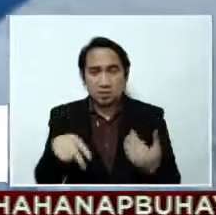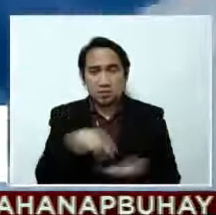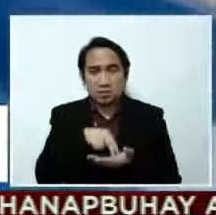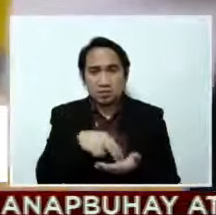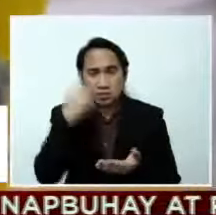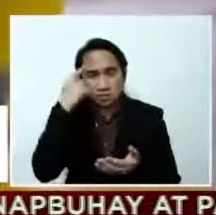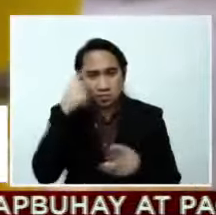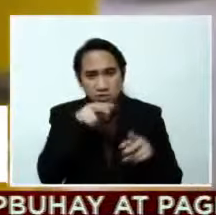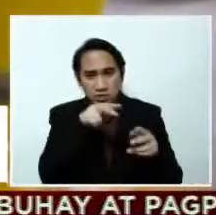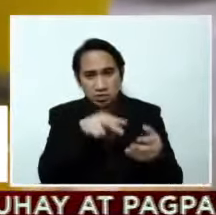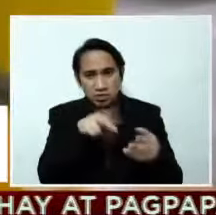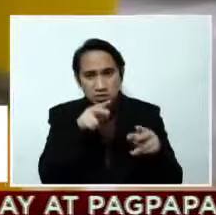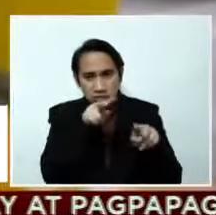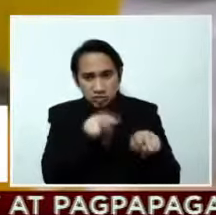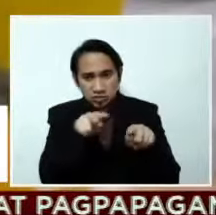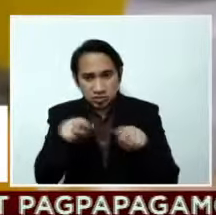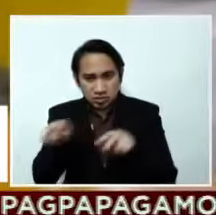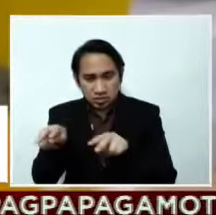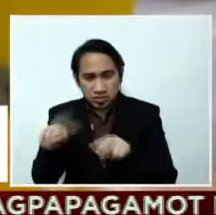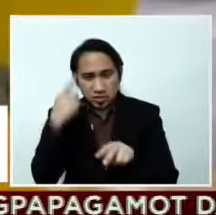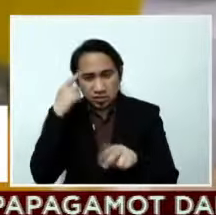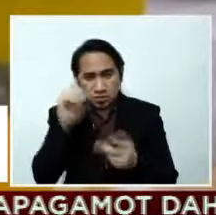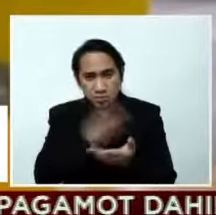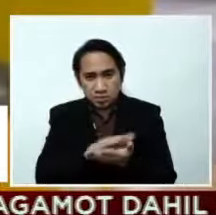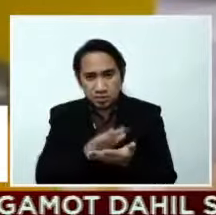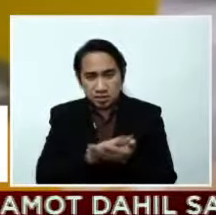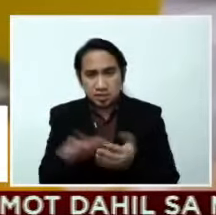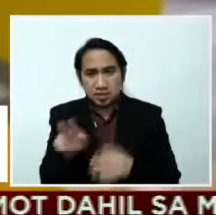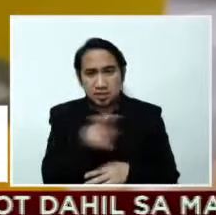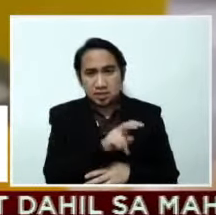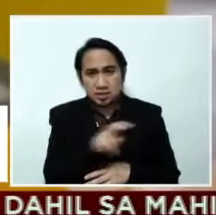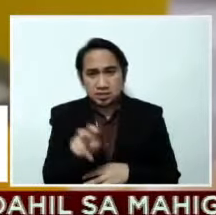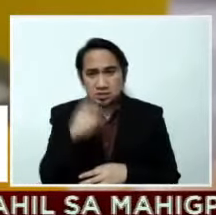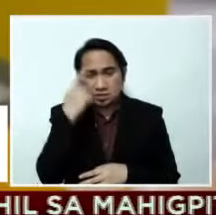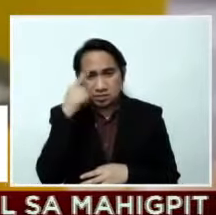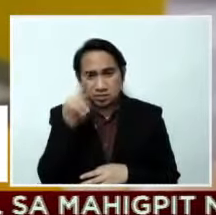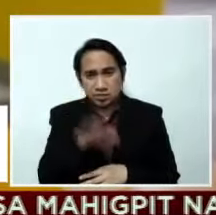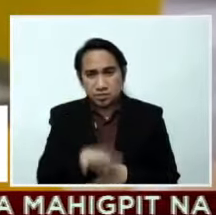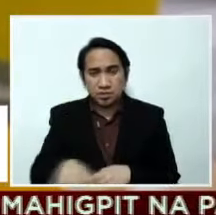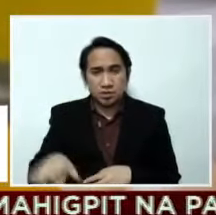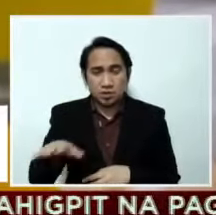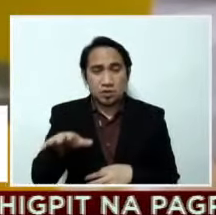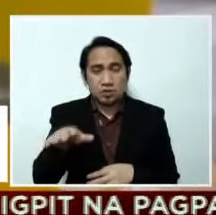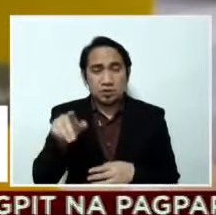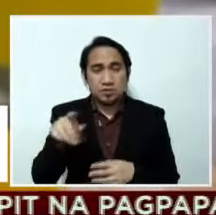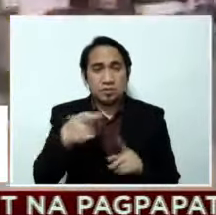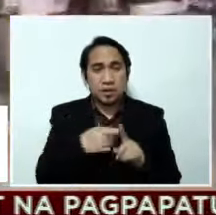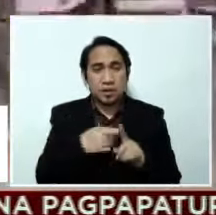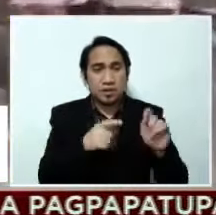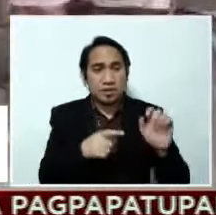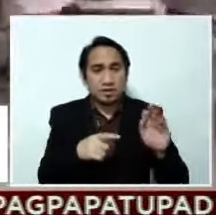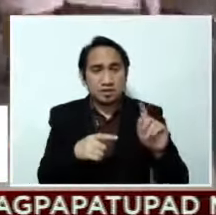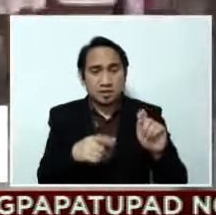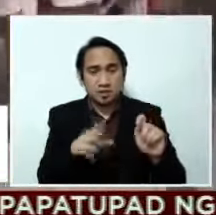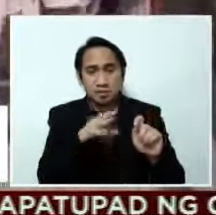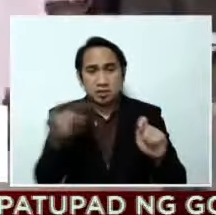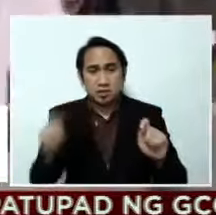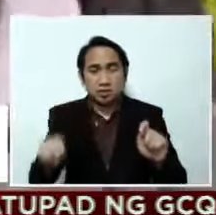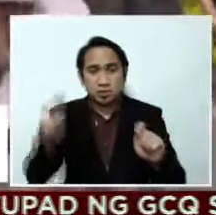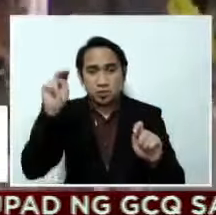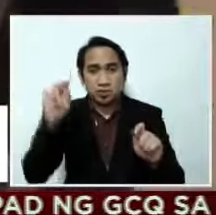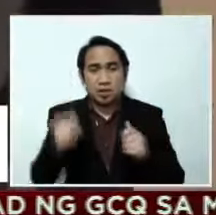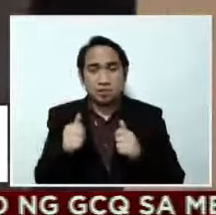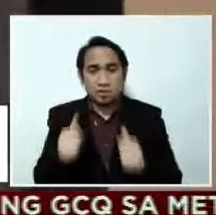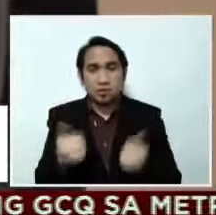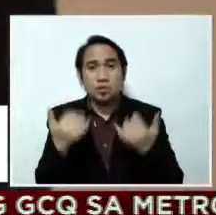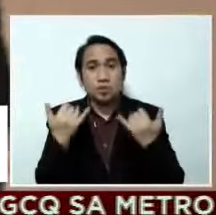supervisor sa mga magdi-disinfect ng tren sa mga dulong istasyon na North Avenue at Taft Avenue. Pinaalalahan hindi